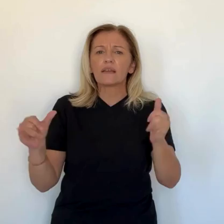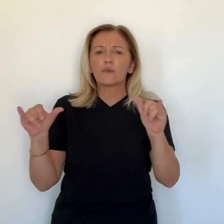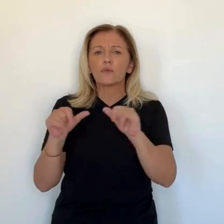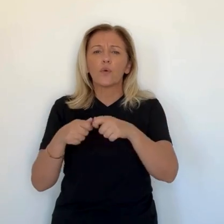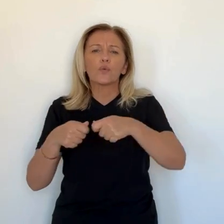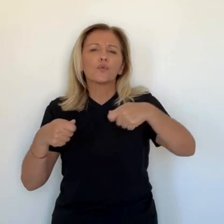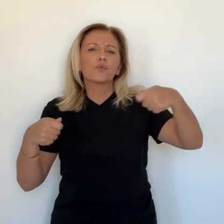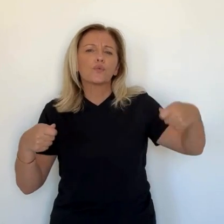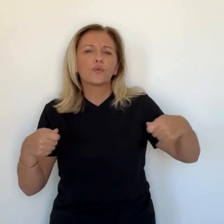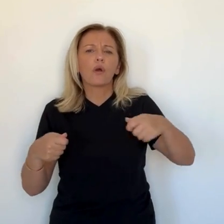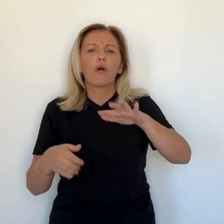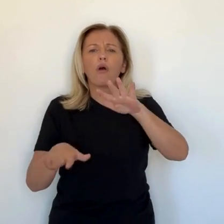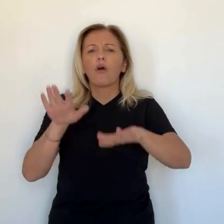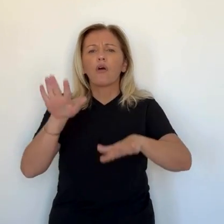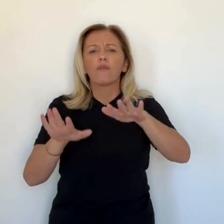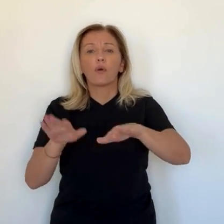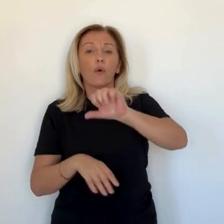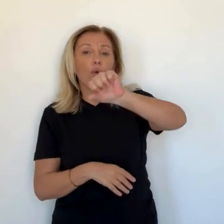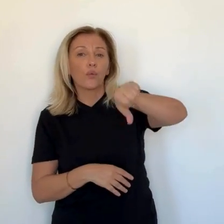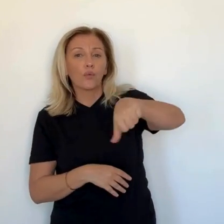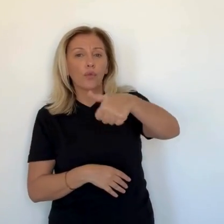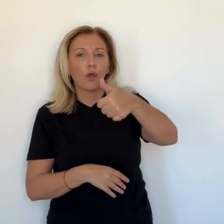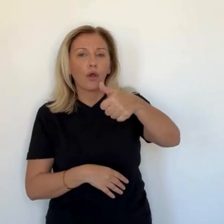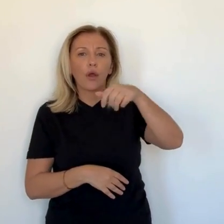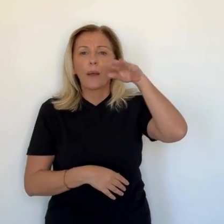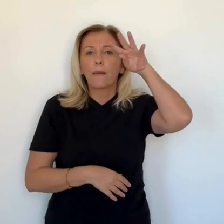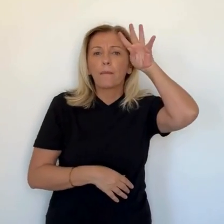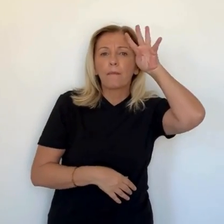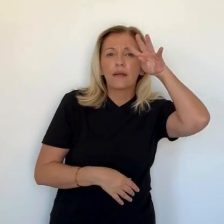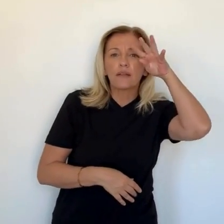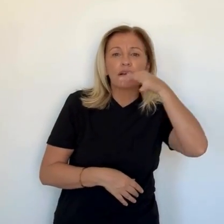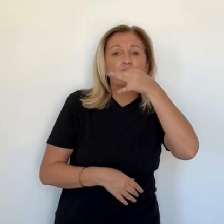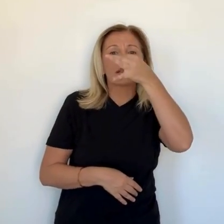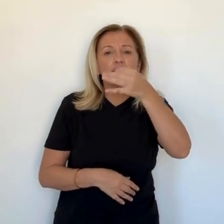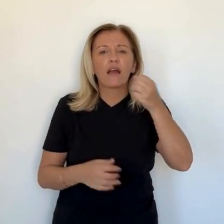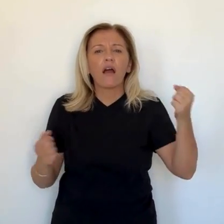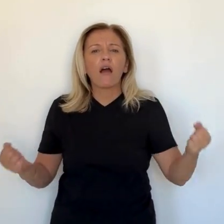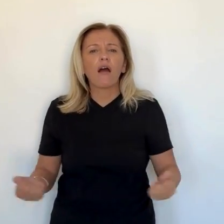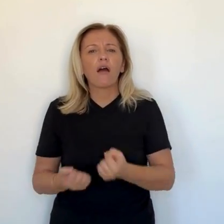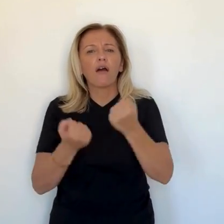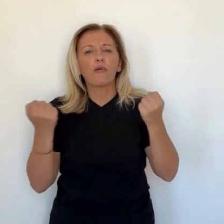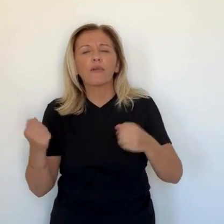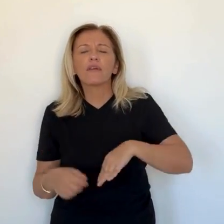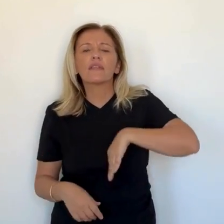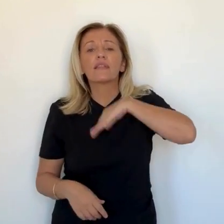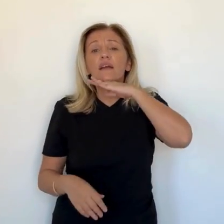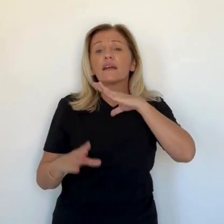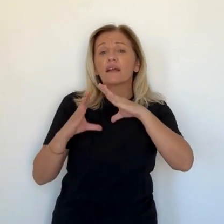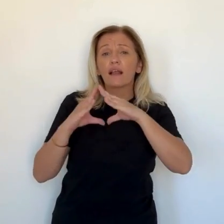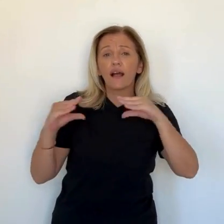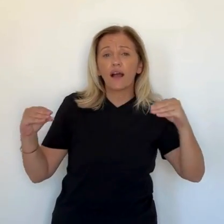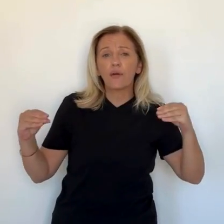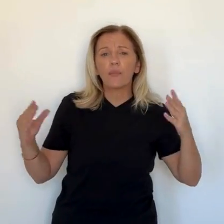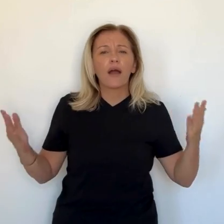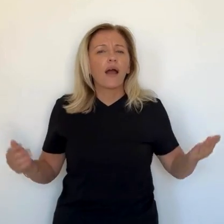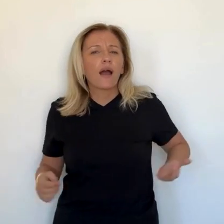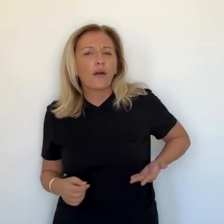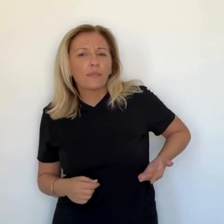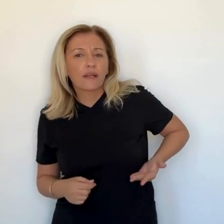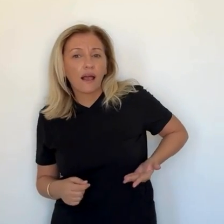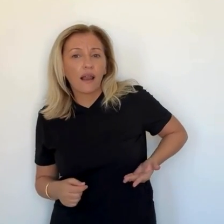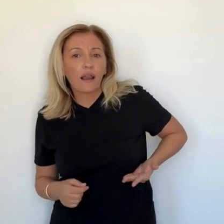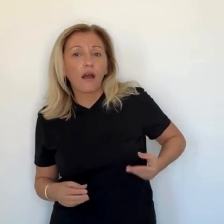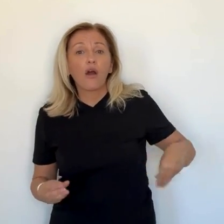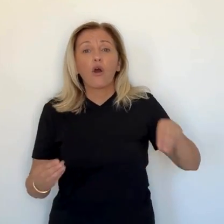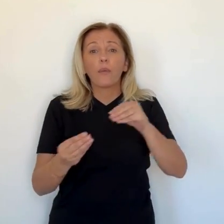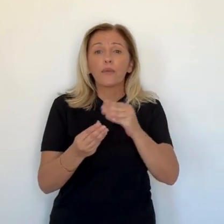représentants du groupe Horizon d'être reçus à Matignon. La rencontre a duré une heure environ. Laurent Marcangeli a évoqué un climat particulièrement serein et